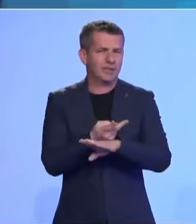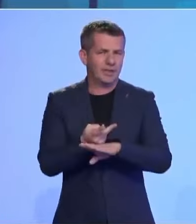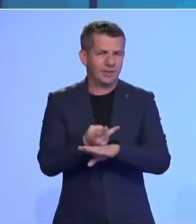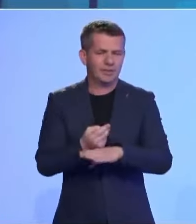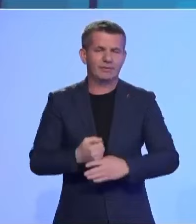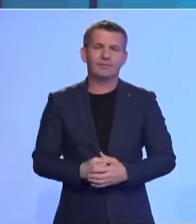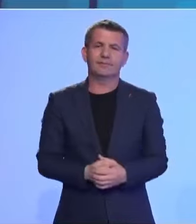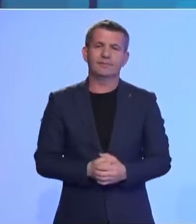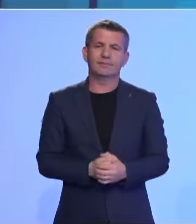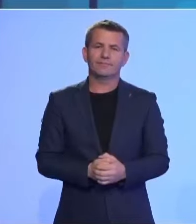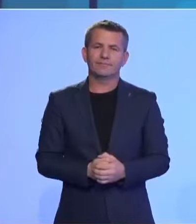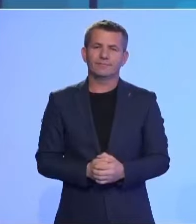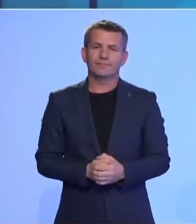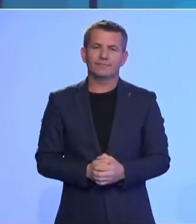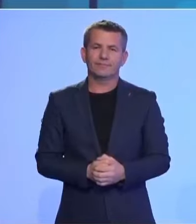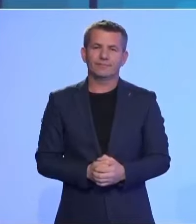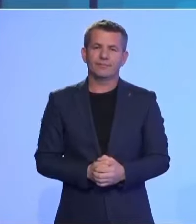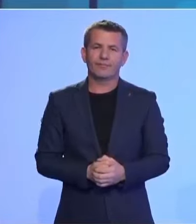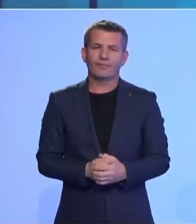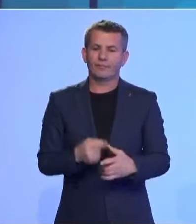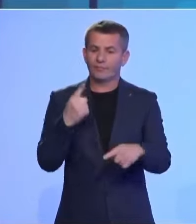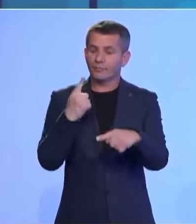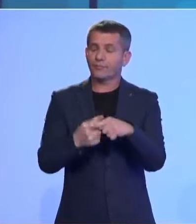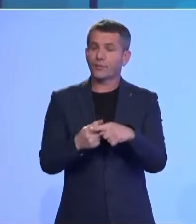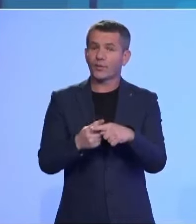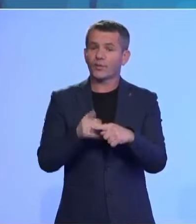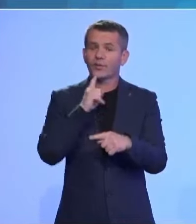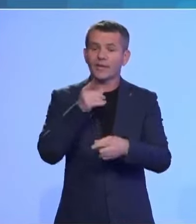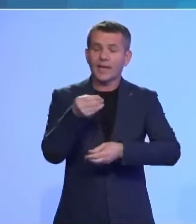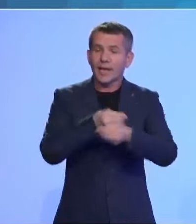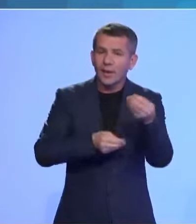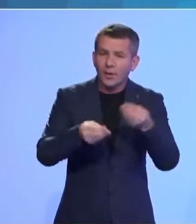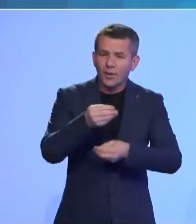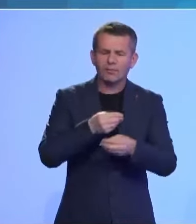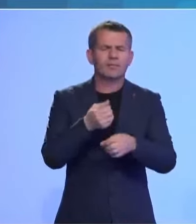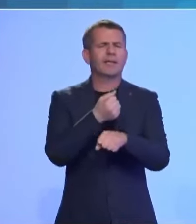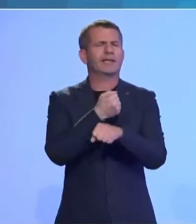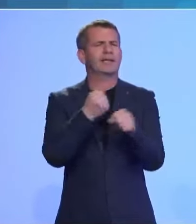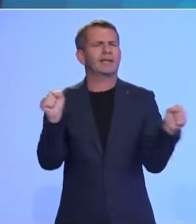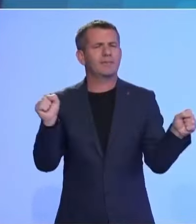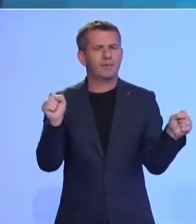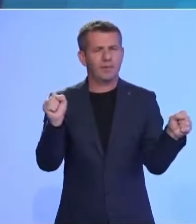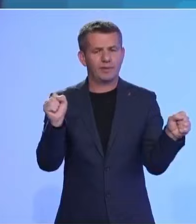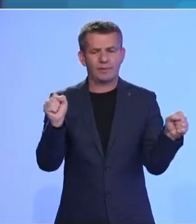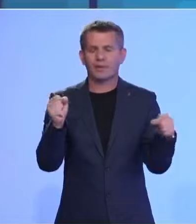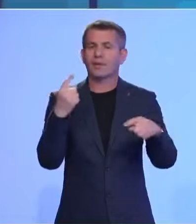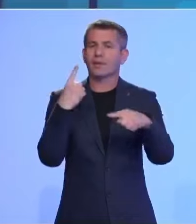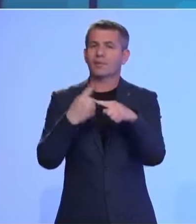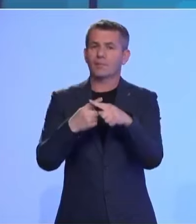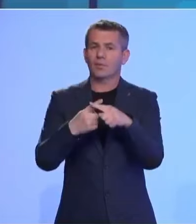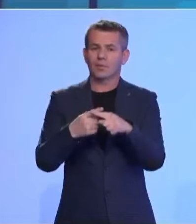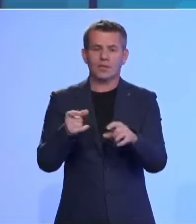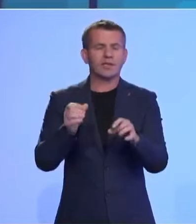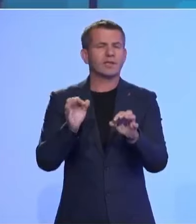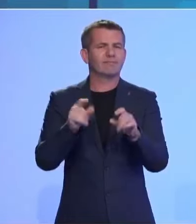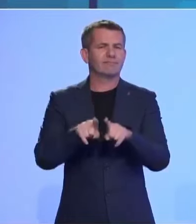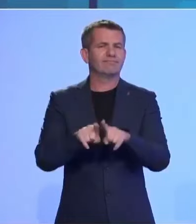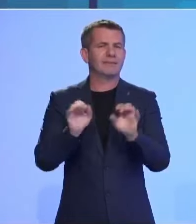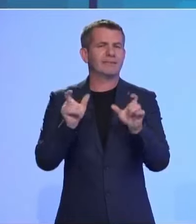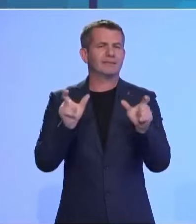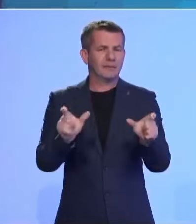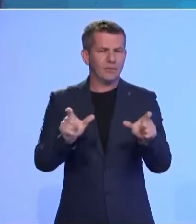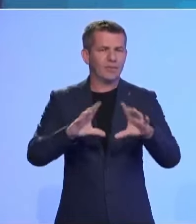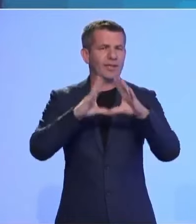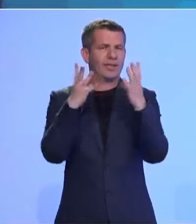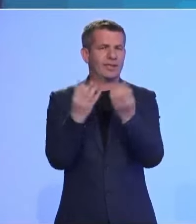gjithashtu edhe në aspektin ekonomik e demokratik, edhe në aspektin e sigurisët e integritetit,